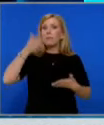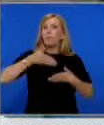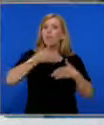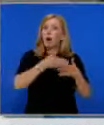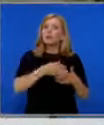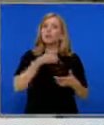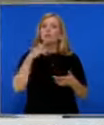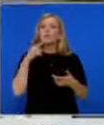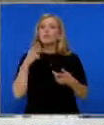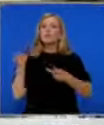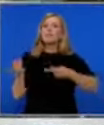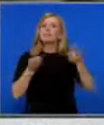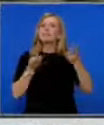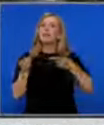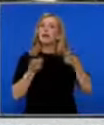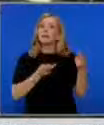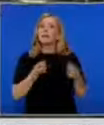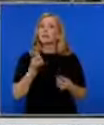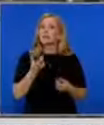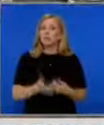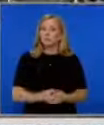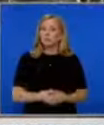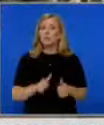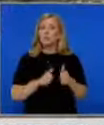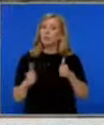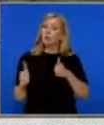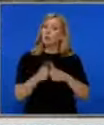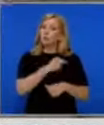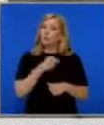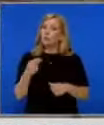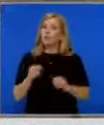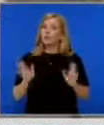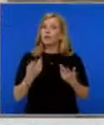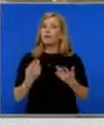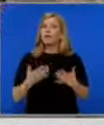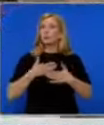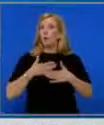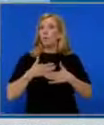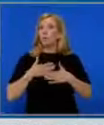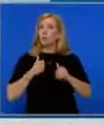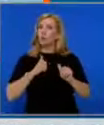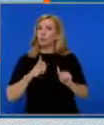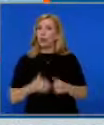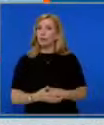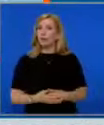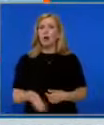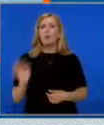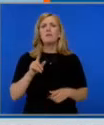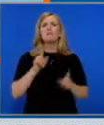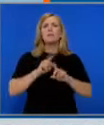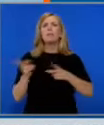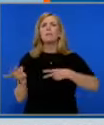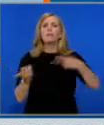зърно. Приоритет на Польша става собствената отбрана, обяви полският премьер. Повече няма да